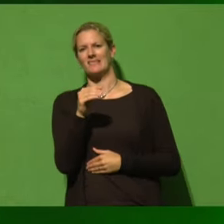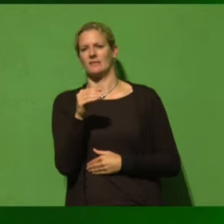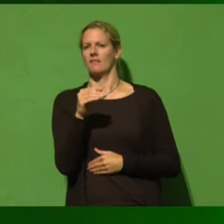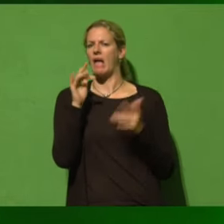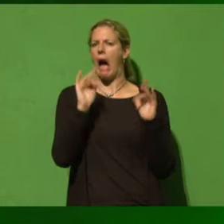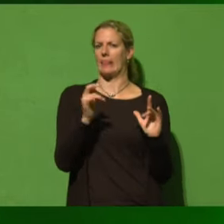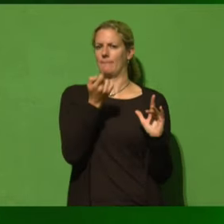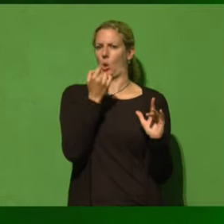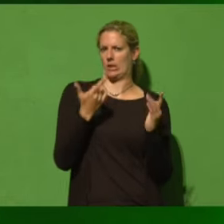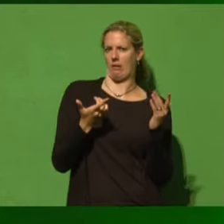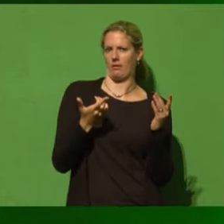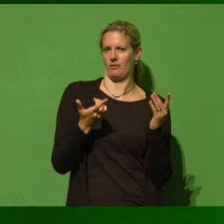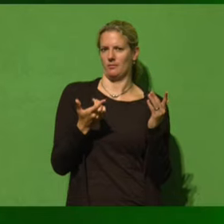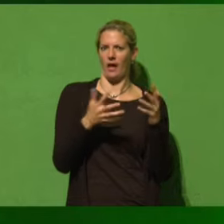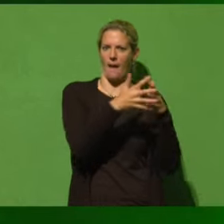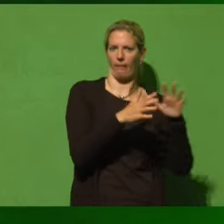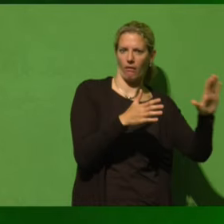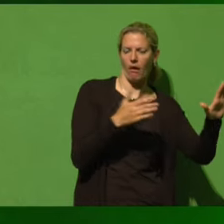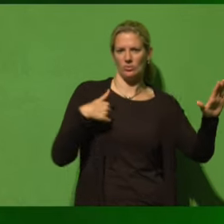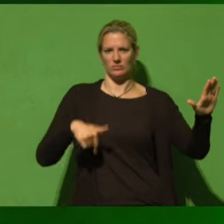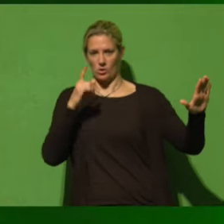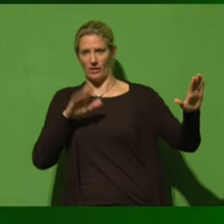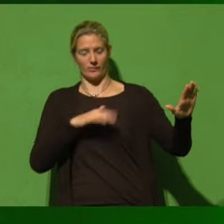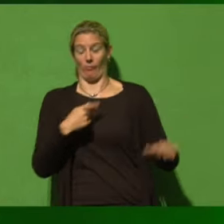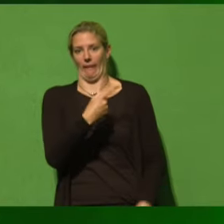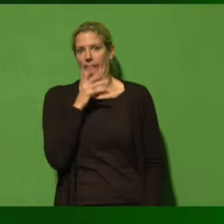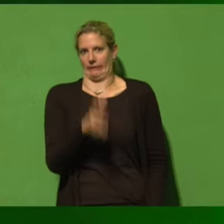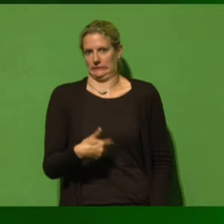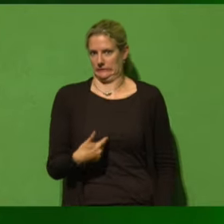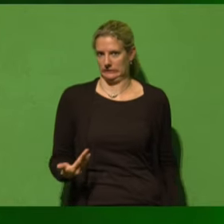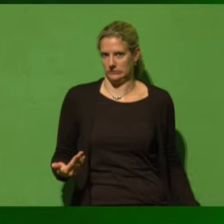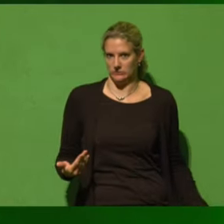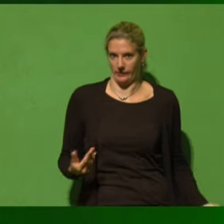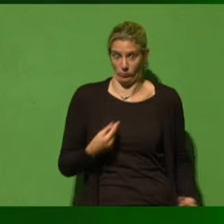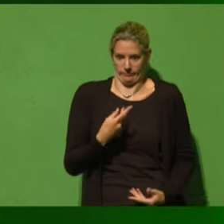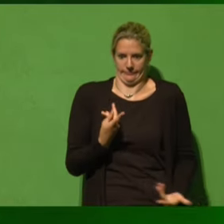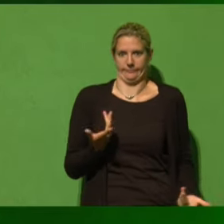-Hühnchen kommen bei uns. Ich finde beides ja gleich eklig, um ehrlich zu sein. Also man sagt immer,